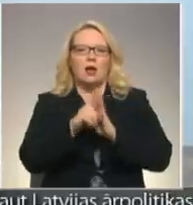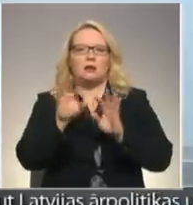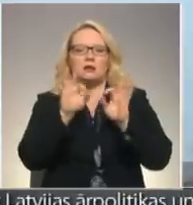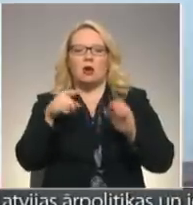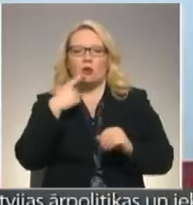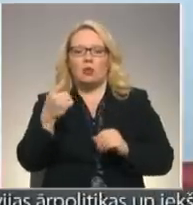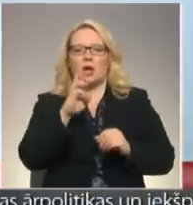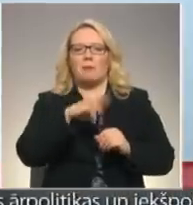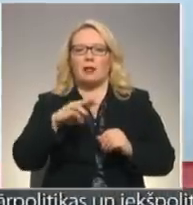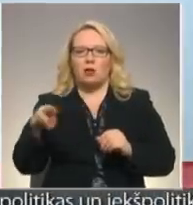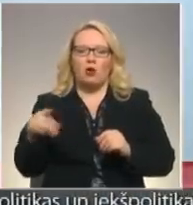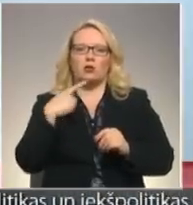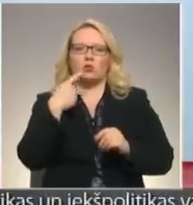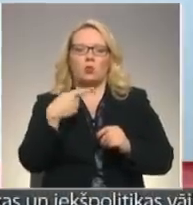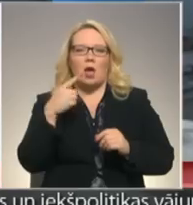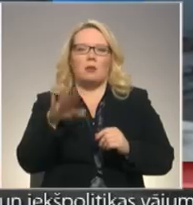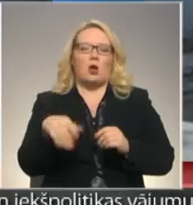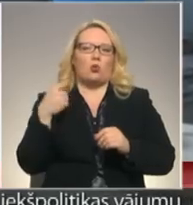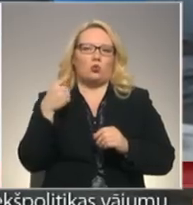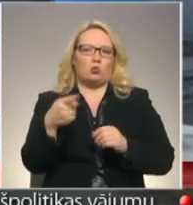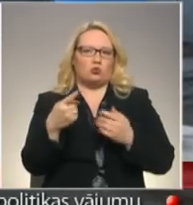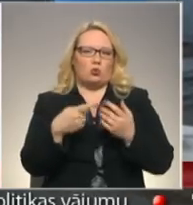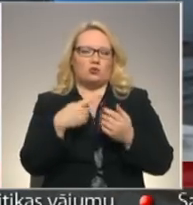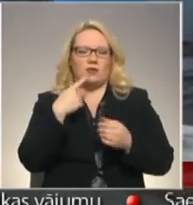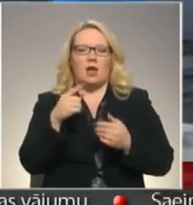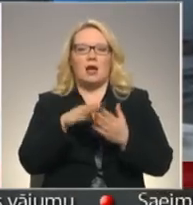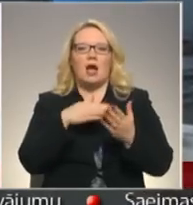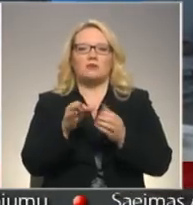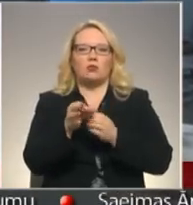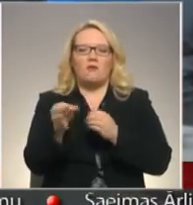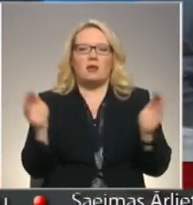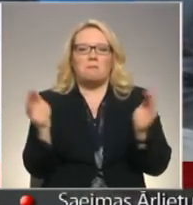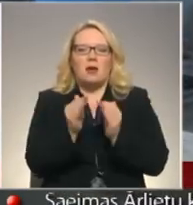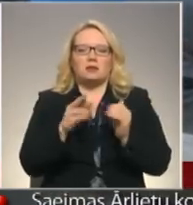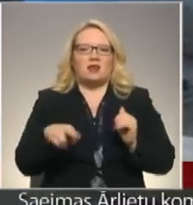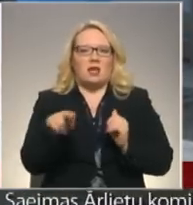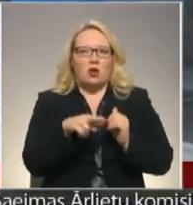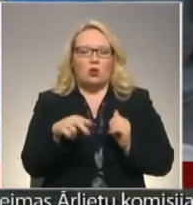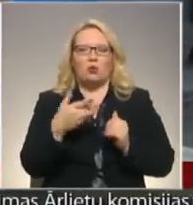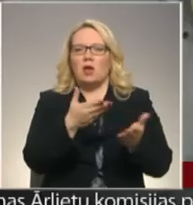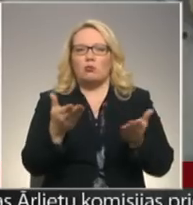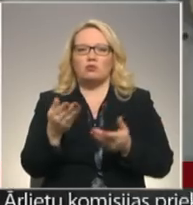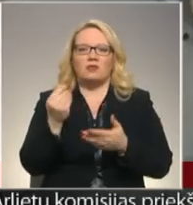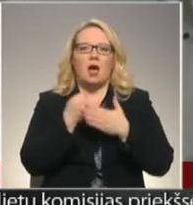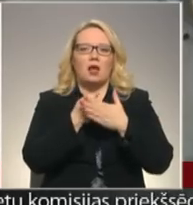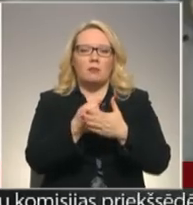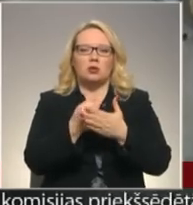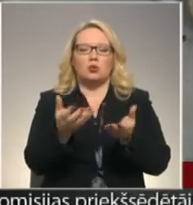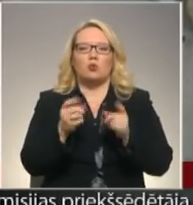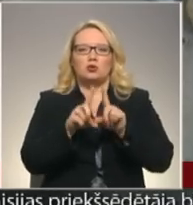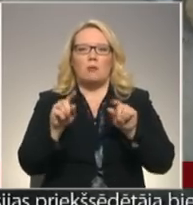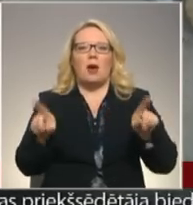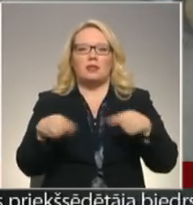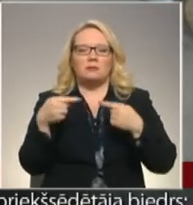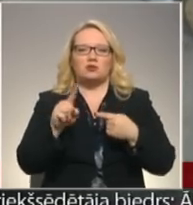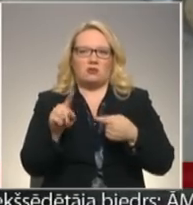miljonu svaga, kā izsūca aizīt jau tūkstušus. Kārsevas nodā ir viens no mazākajiem reģionām, tāpēc, jebkurš finansiālas atbalsts uzņēmuma attīstībai šeit